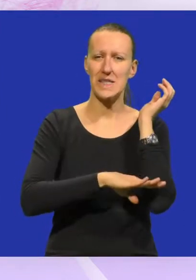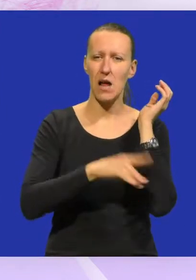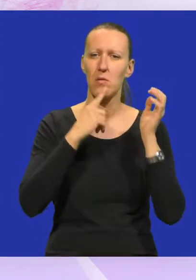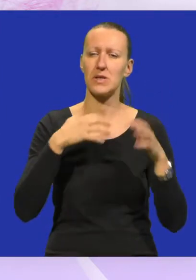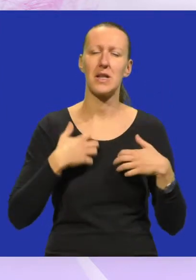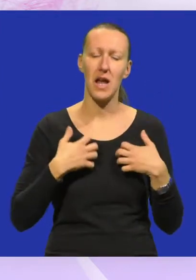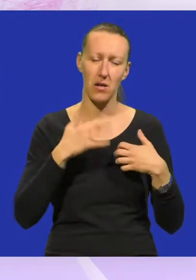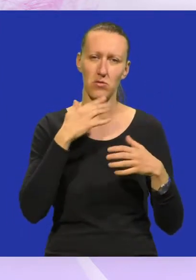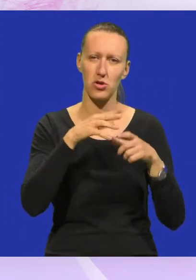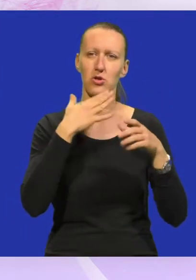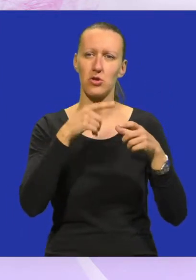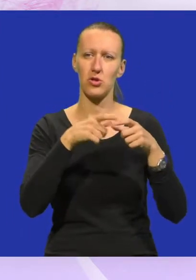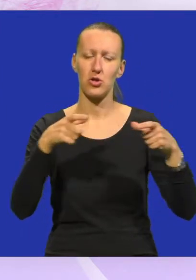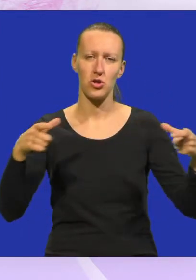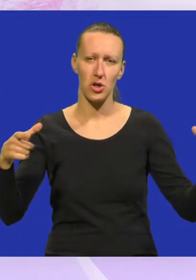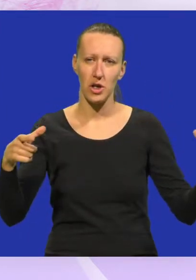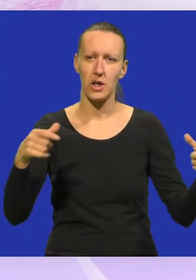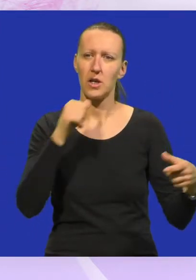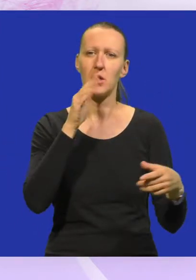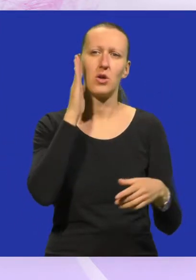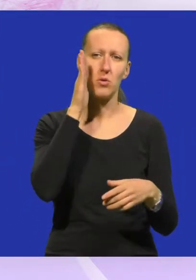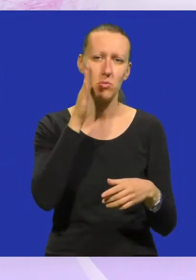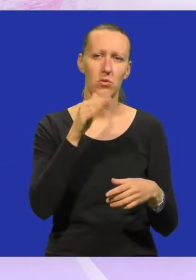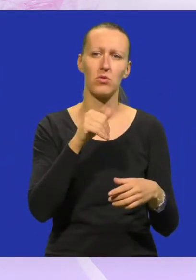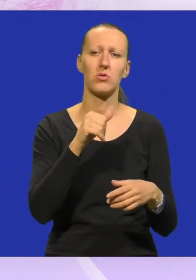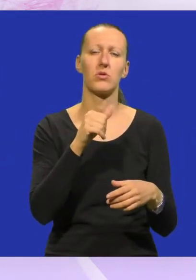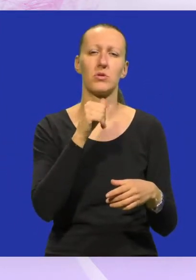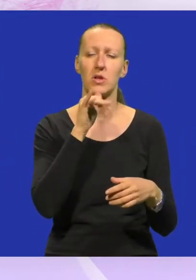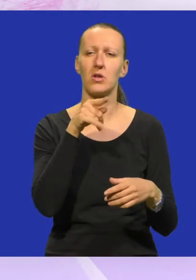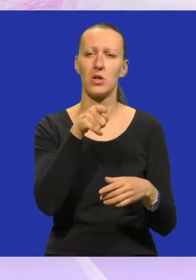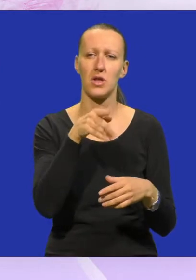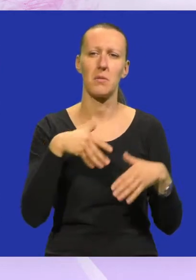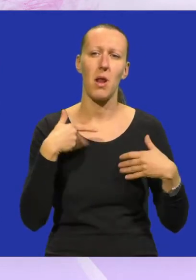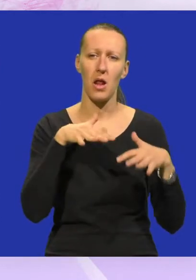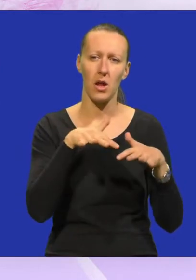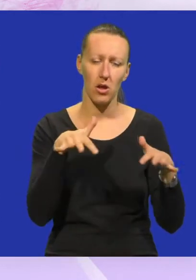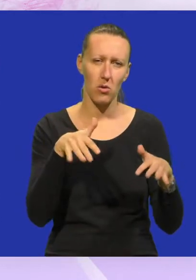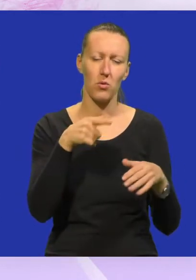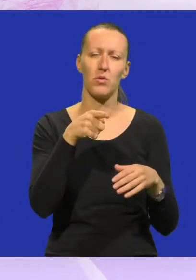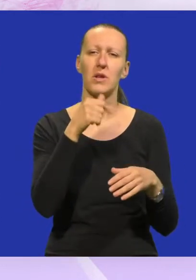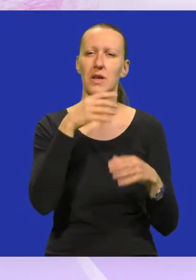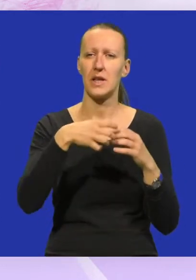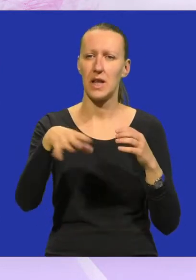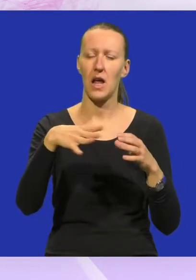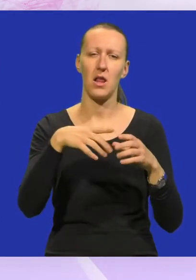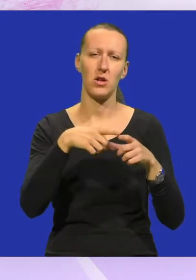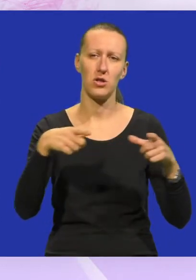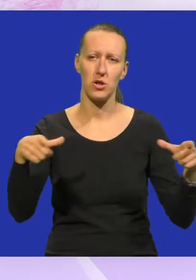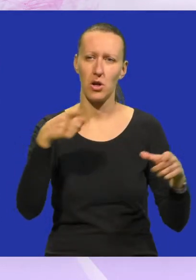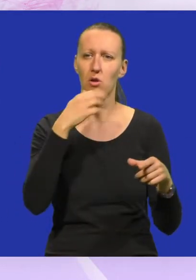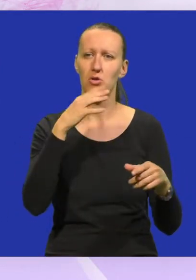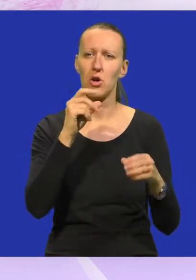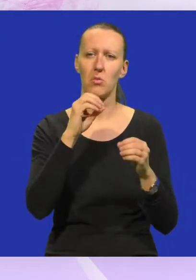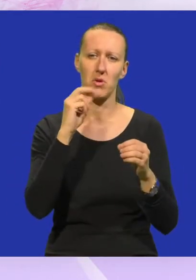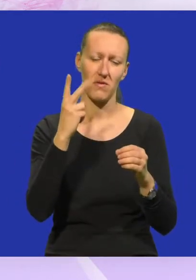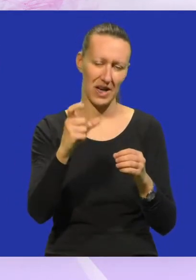se, koje će se širiti, i u budućnosti da će ti mladi ljudi u stvari i dalje širiti ono što je